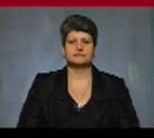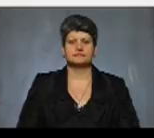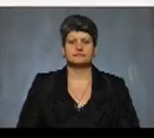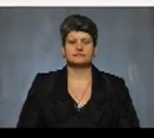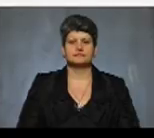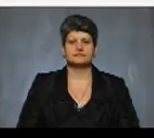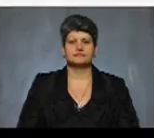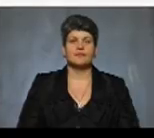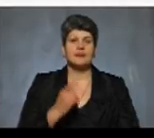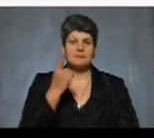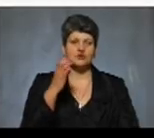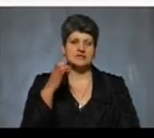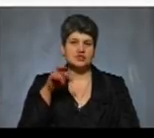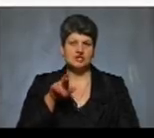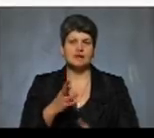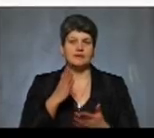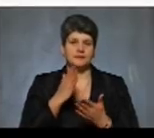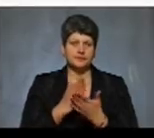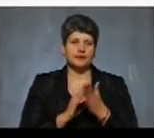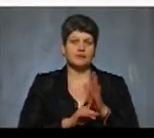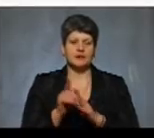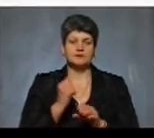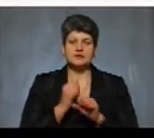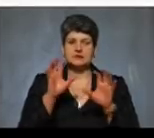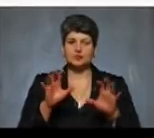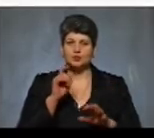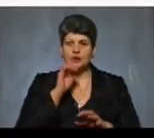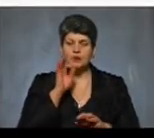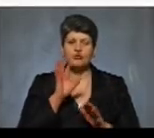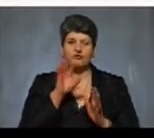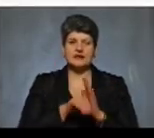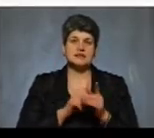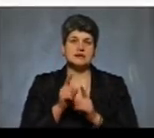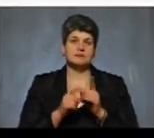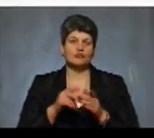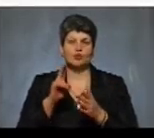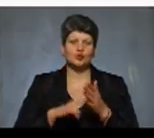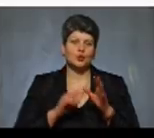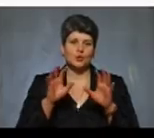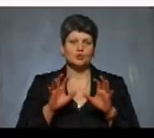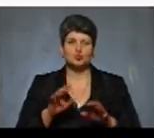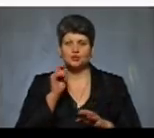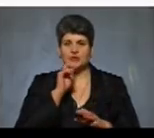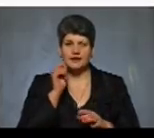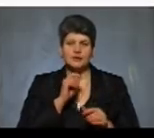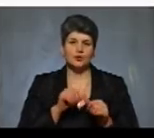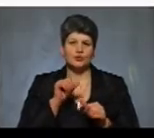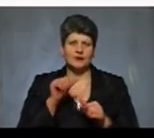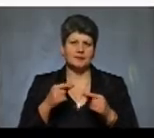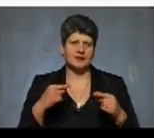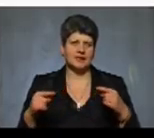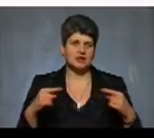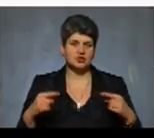З 1 січня набуває чинності закону України про внесення змін до Податкового кодексу України та деяких інших